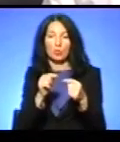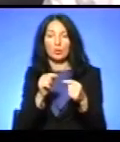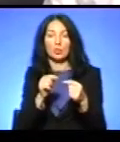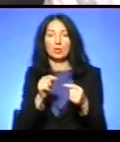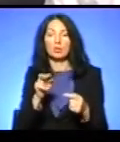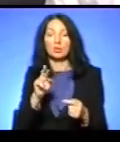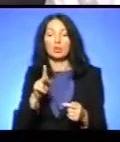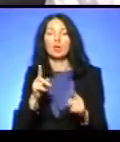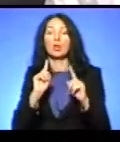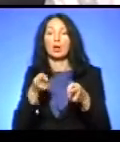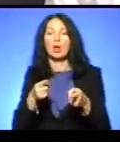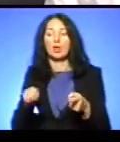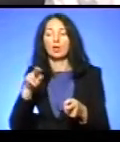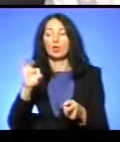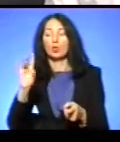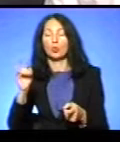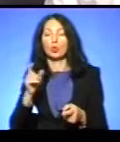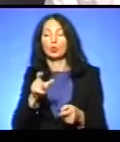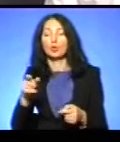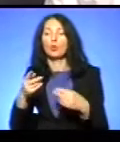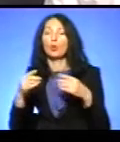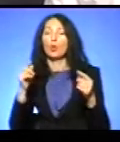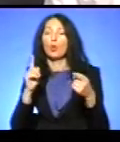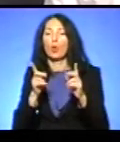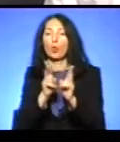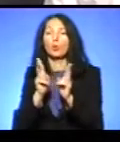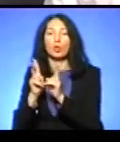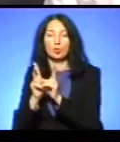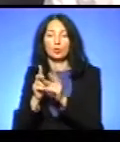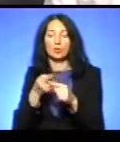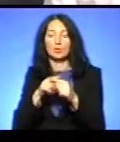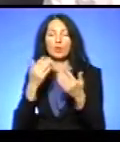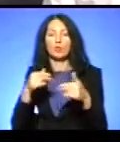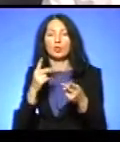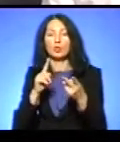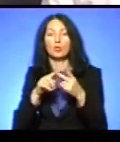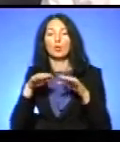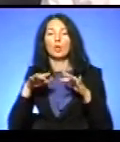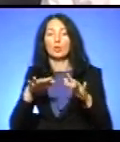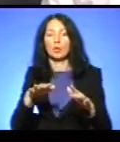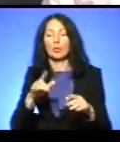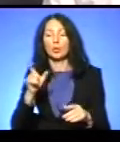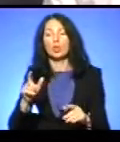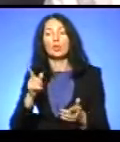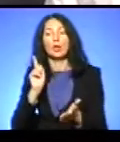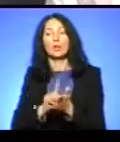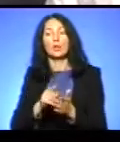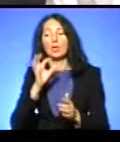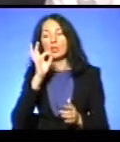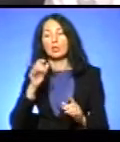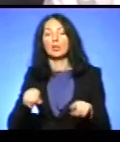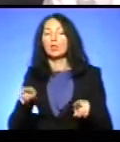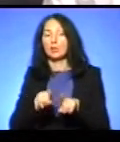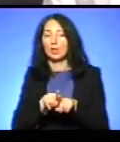реальний донор, з нею контактують, і тут вже постає друга фаза. Вона повинна сказати «так». Вона може